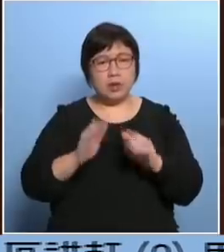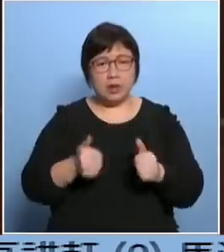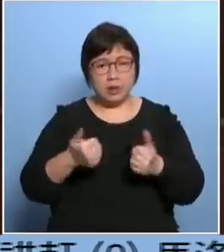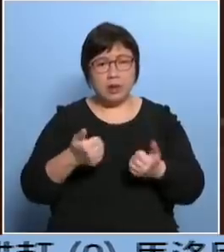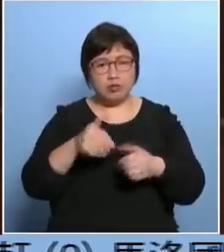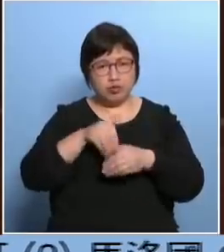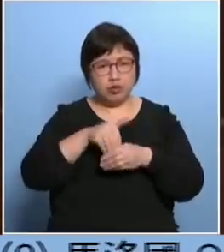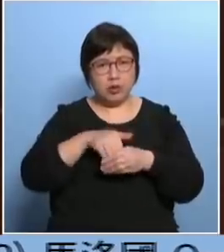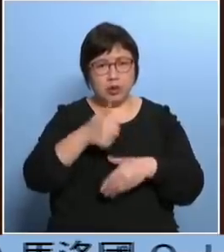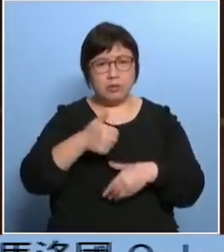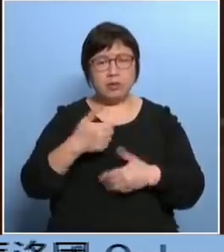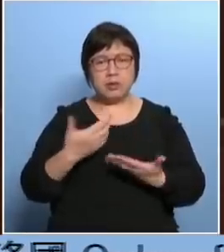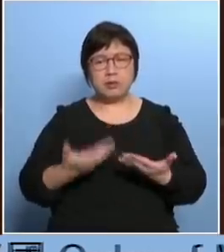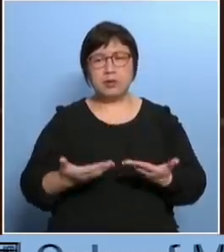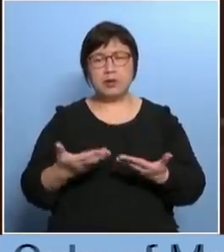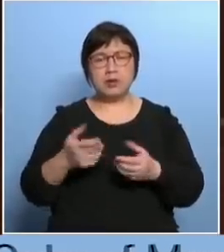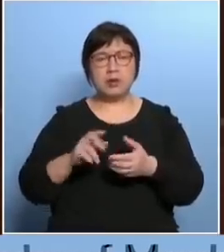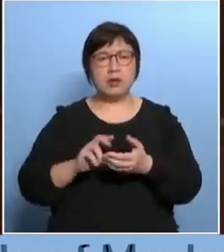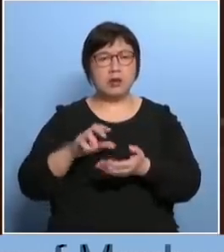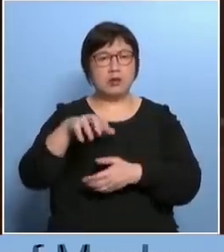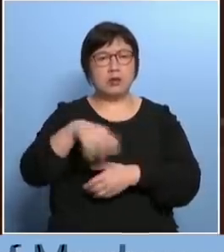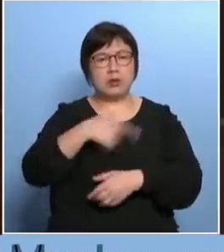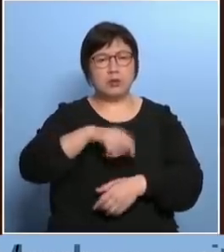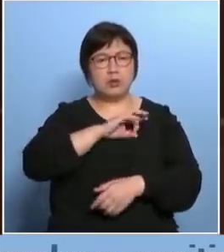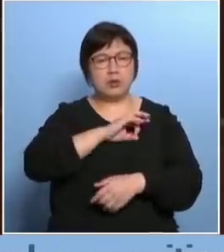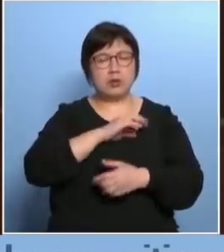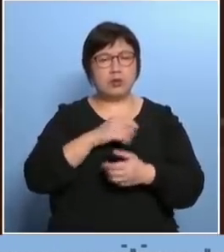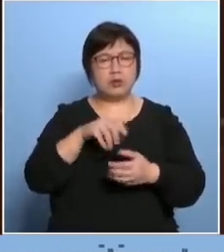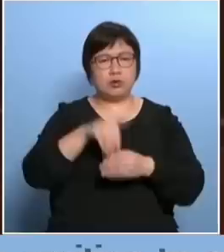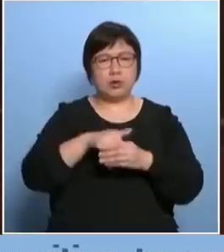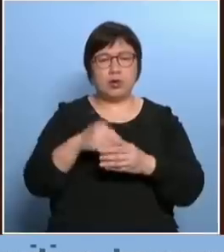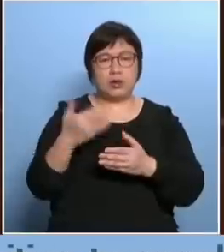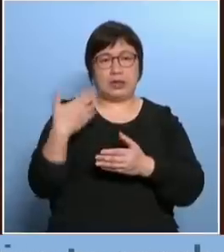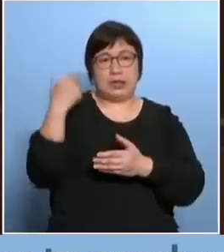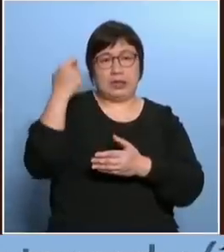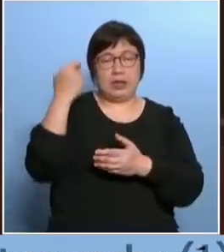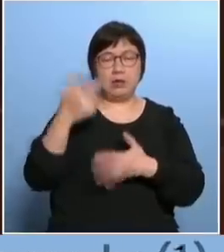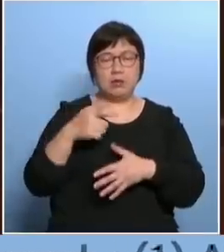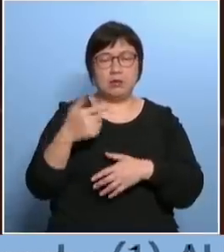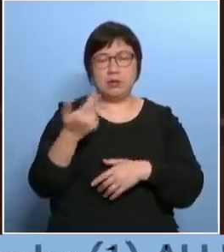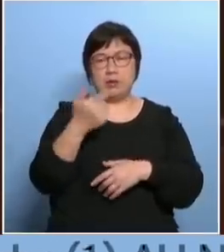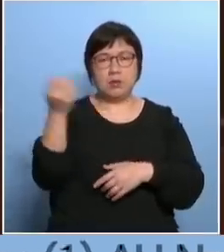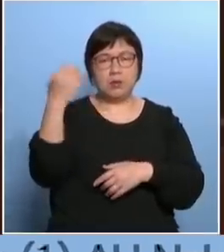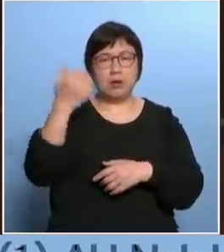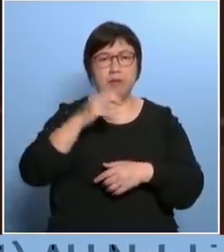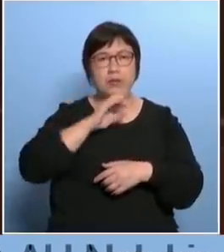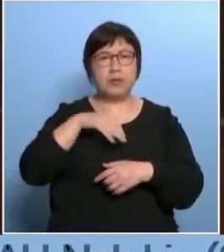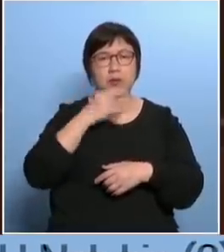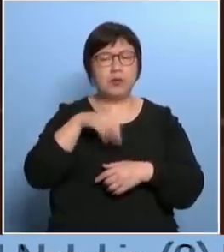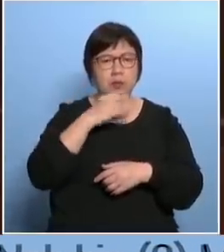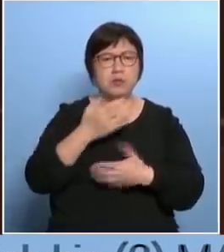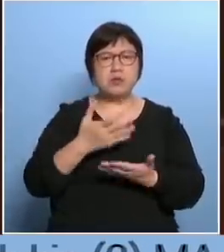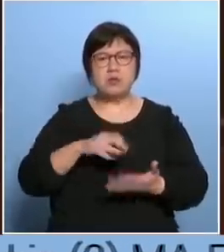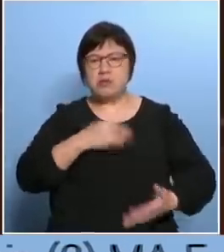这次立法会选区议会选举刚刚过去的区议会选举之后就有很多人告诉你很多不满意的地方